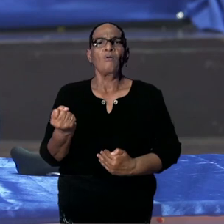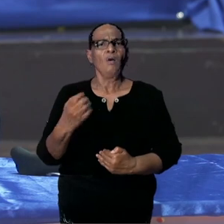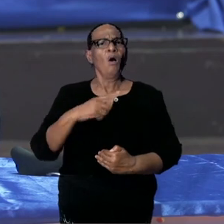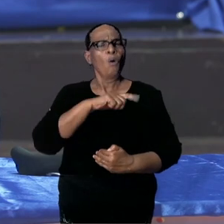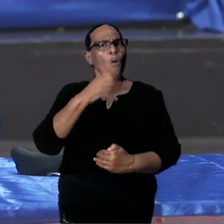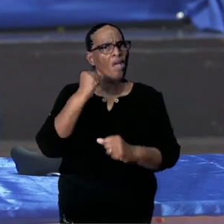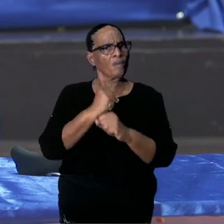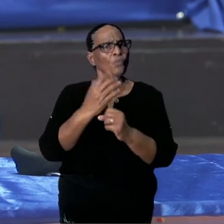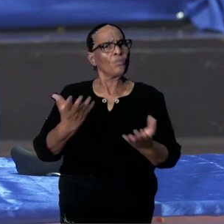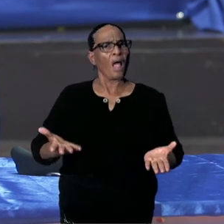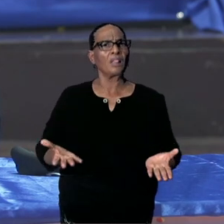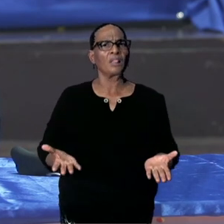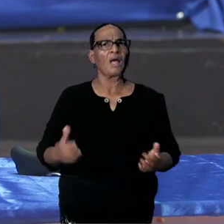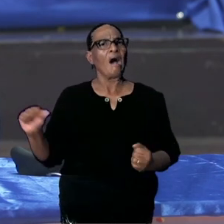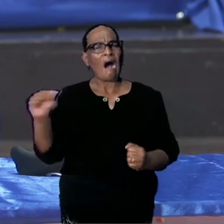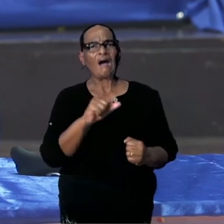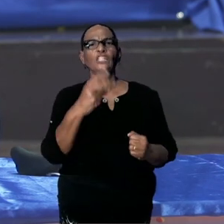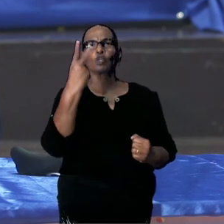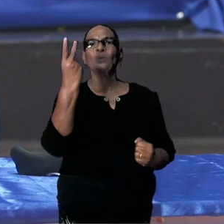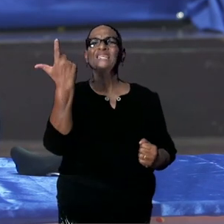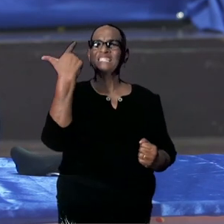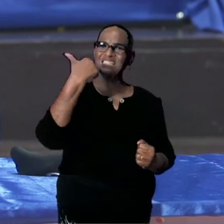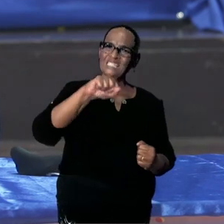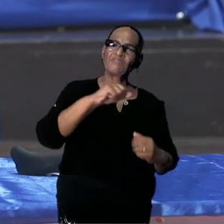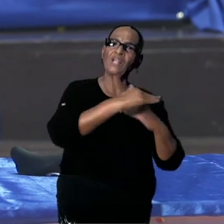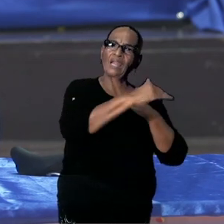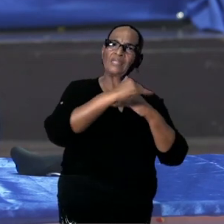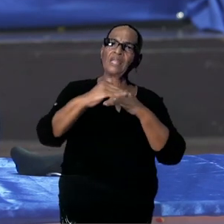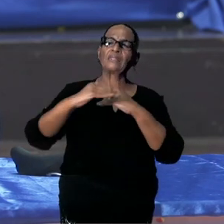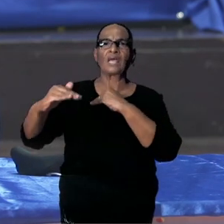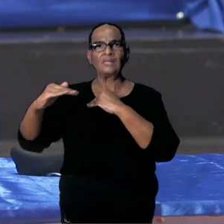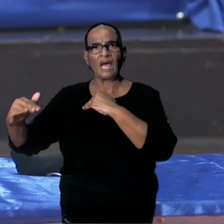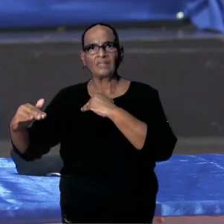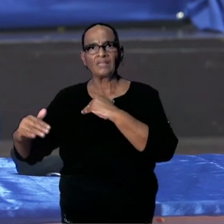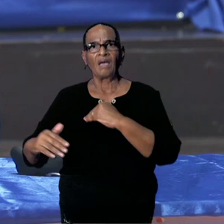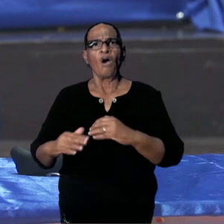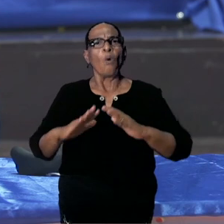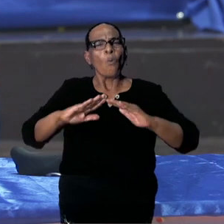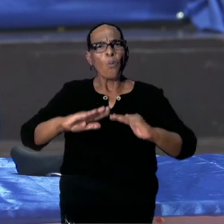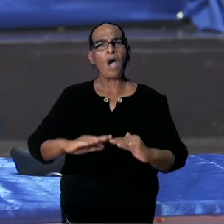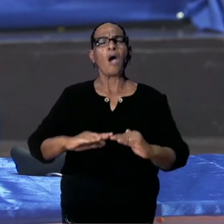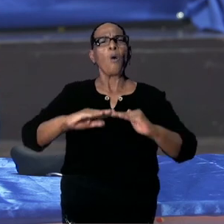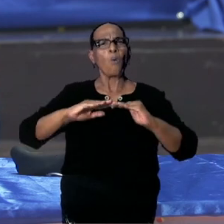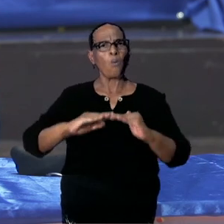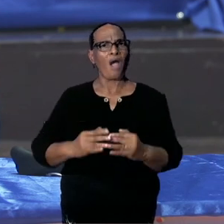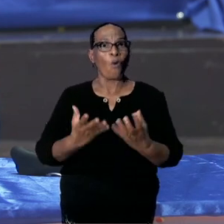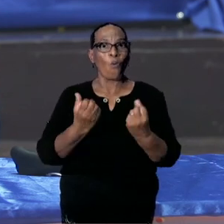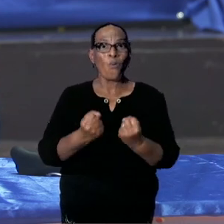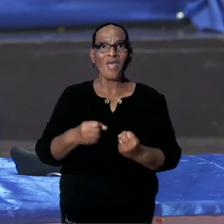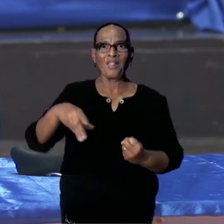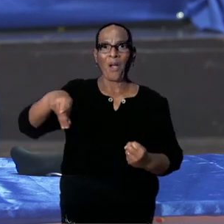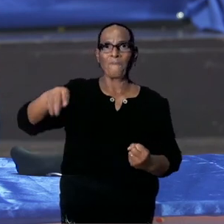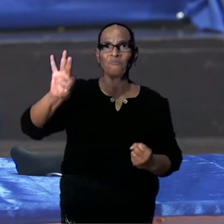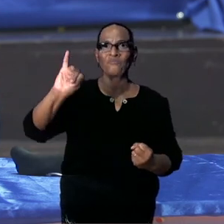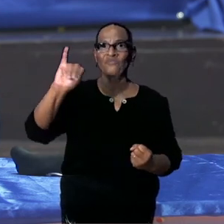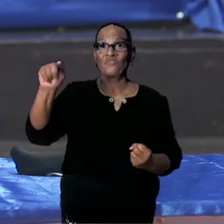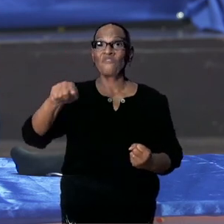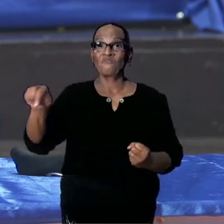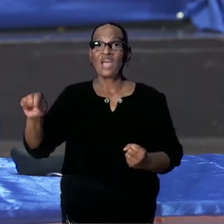ook de 72 andere landen die vol verwachting ook waren om Pfizer te ontvangen.